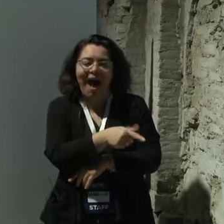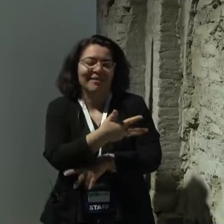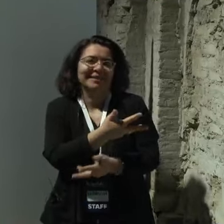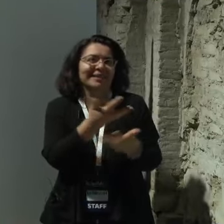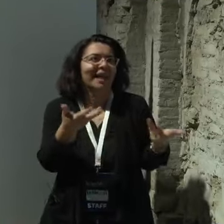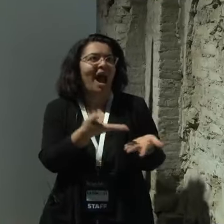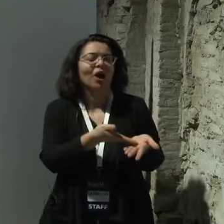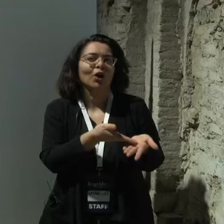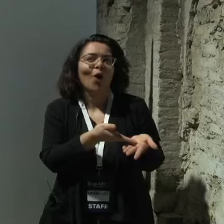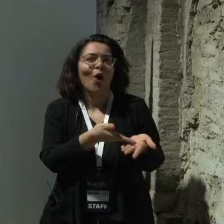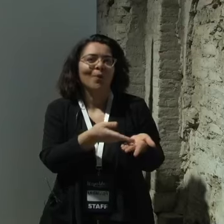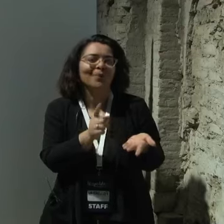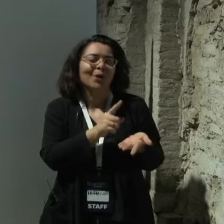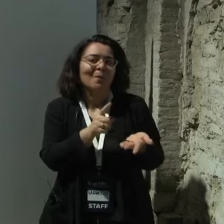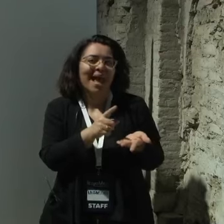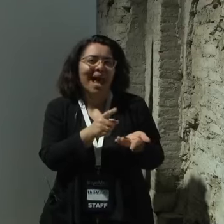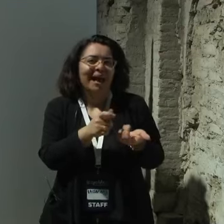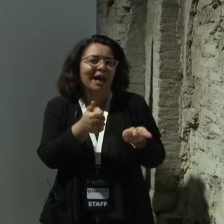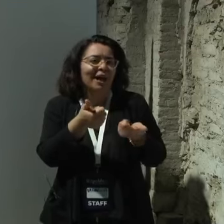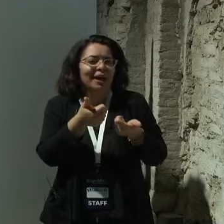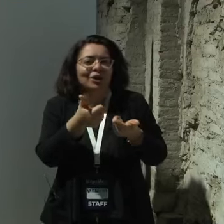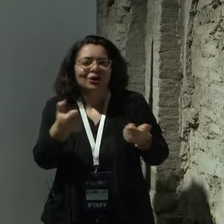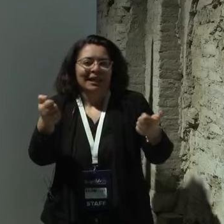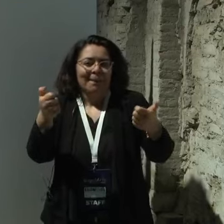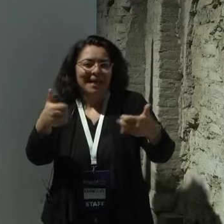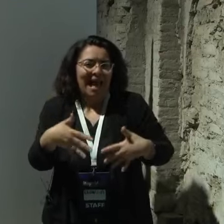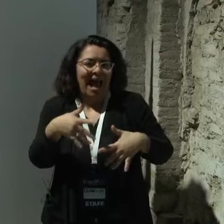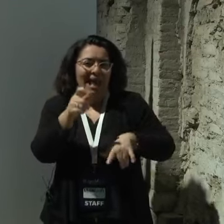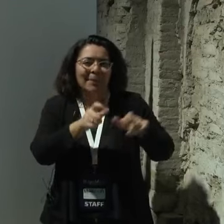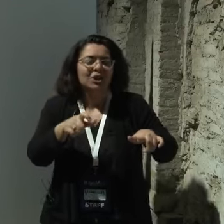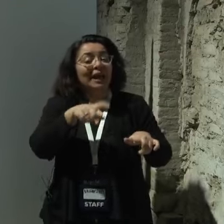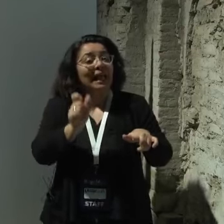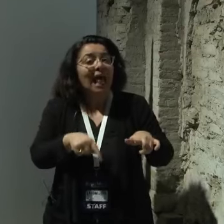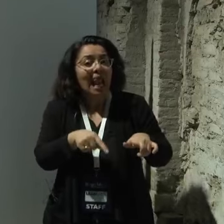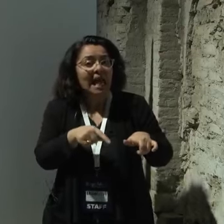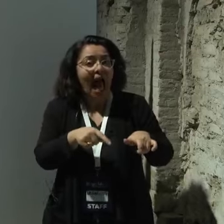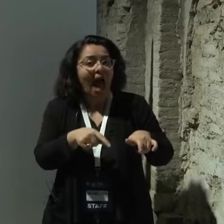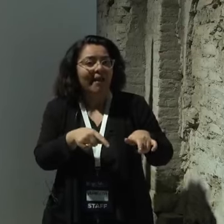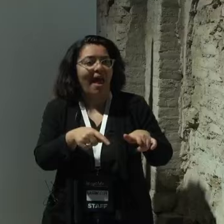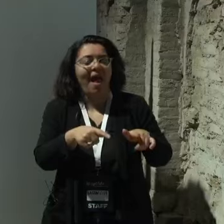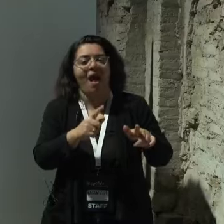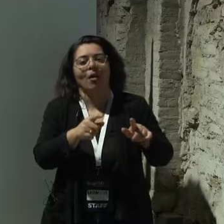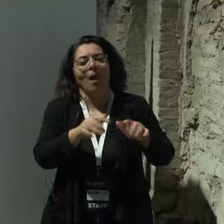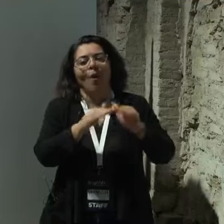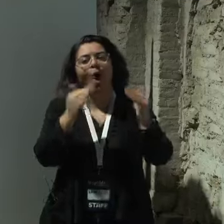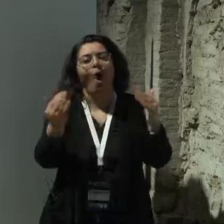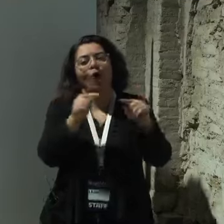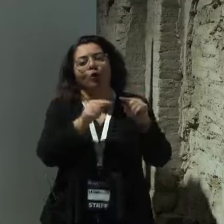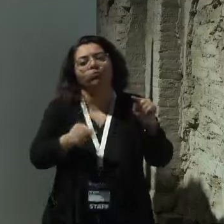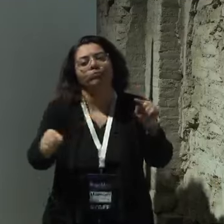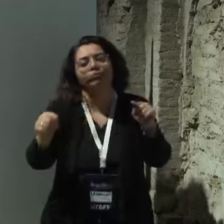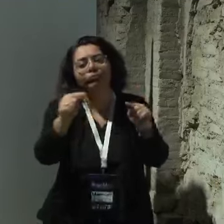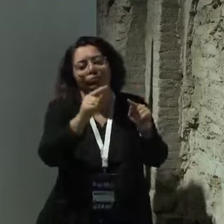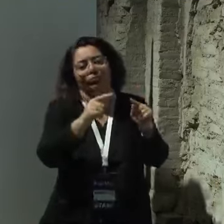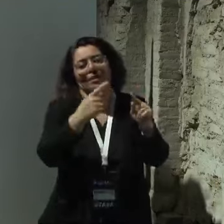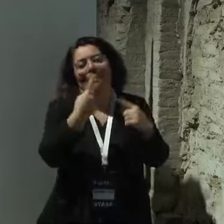centinaia di migliaia di italiani che vanno nel mondo per lavorare, per imparare, per formarsi